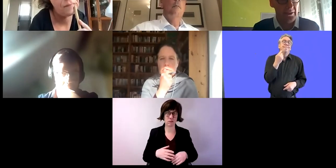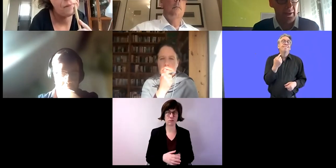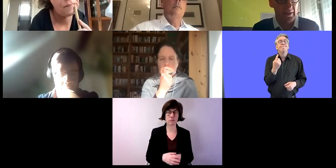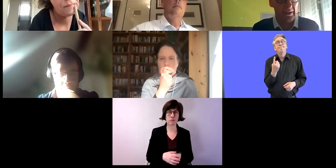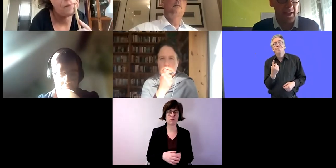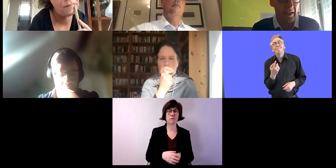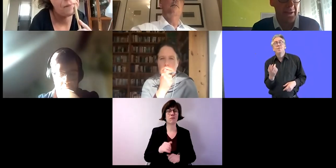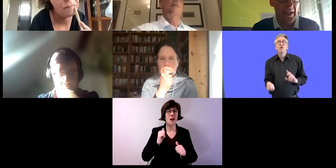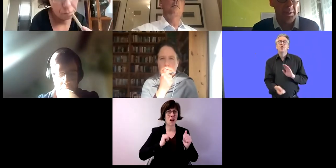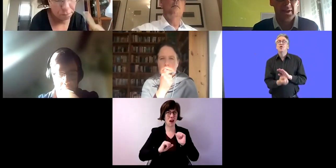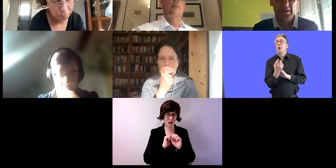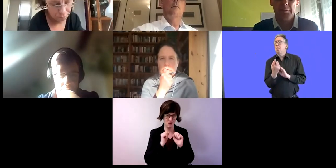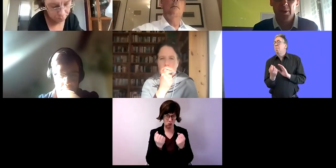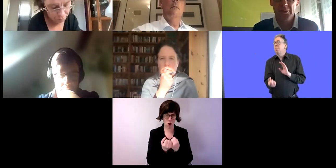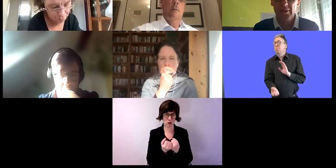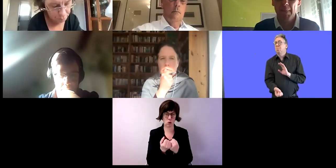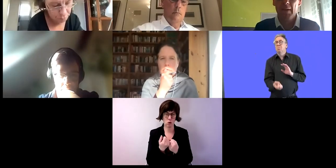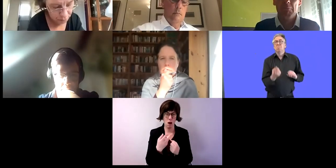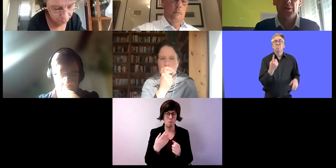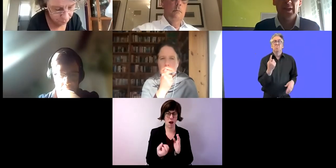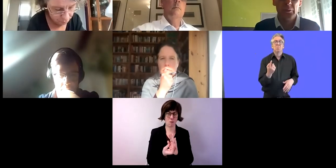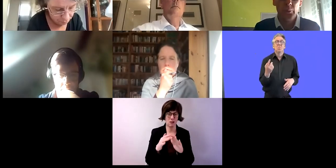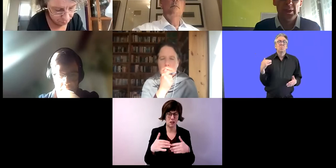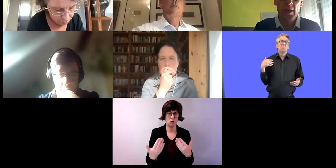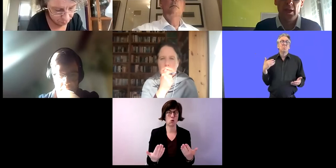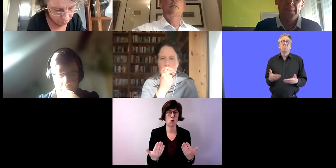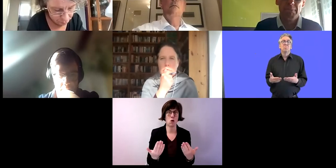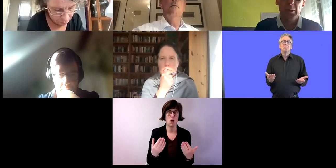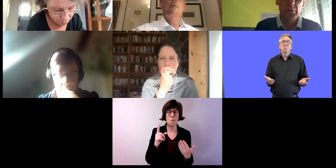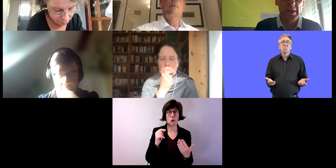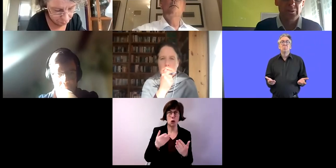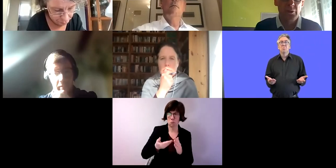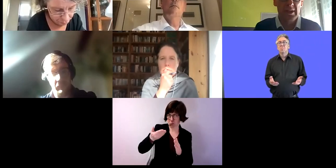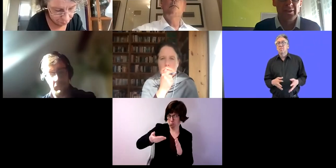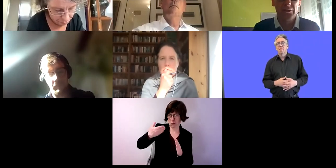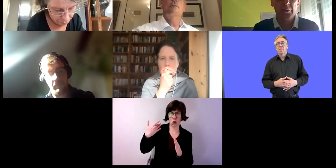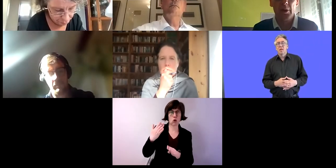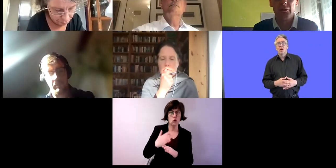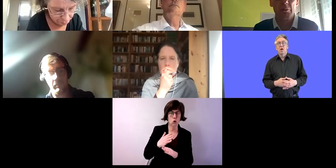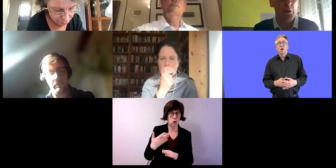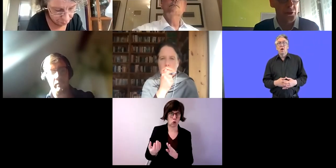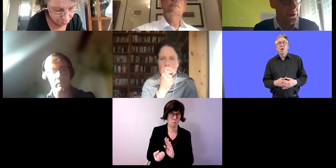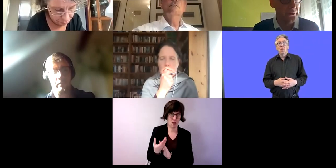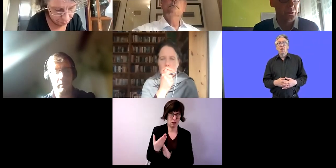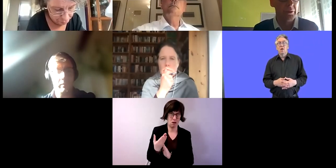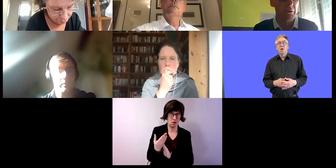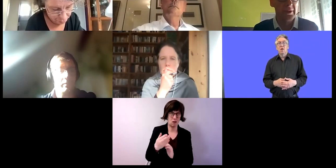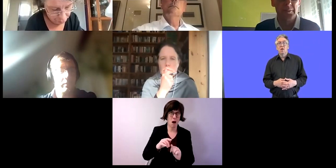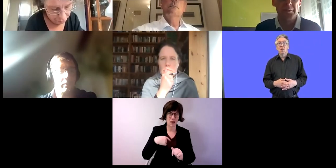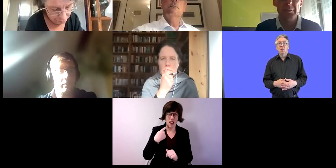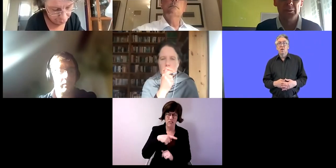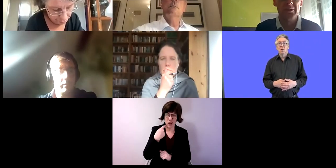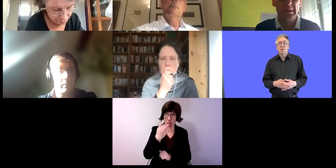Leider geschieht das auch manchmal. Es ist in der Vergangenheit auch manchmal geschehen. Aber dann versuchen wir,